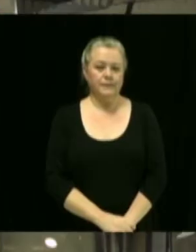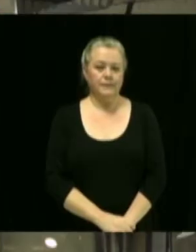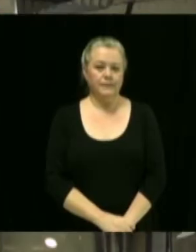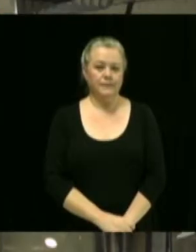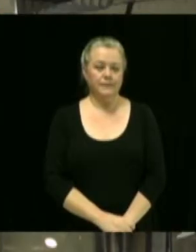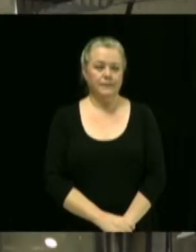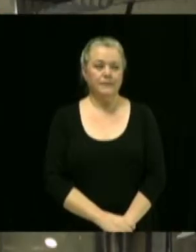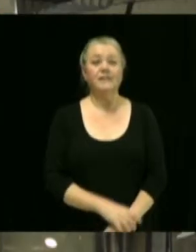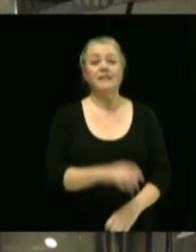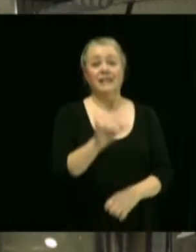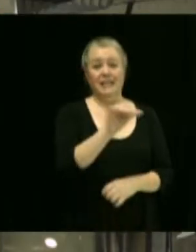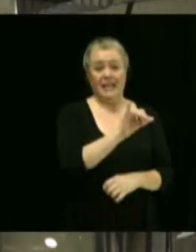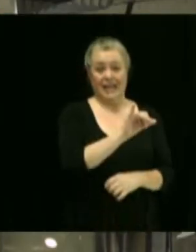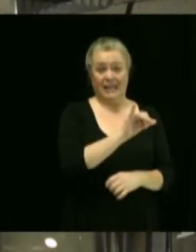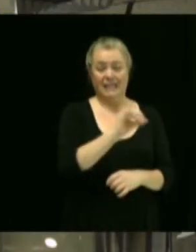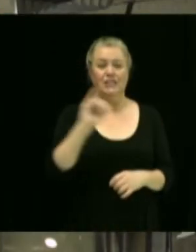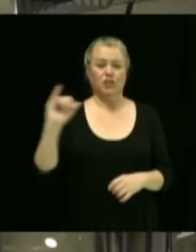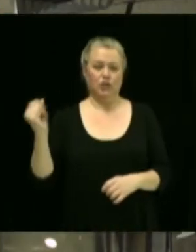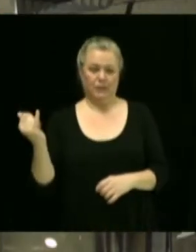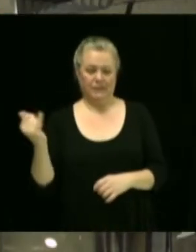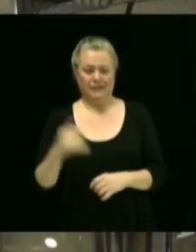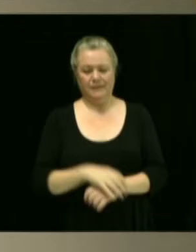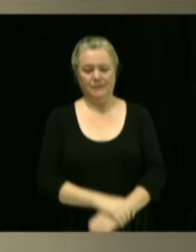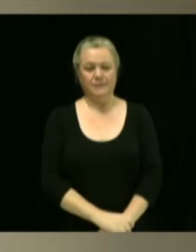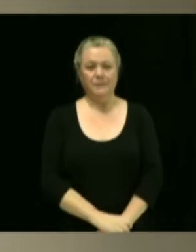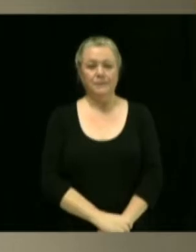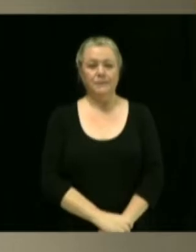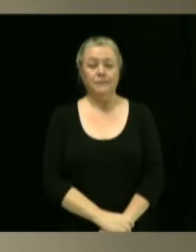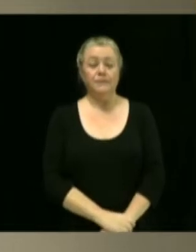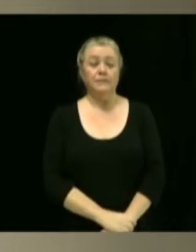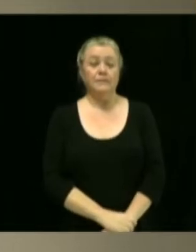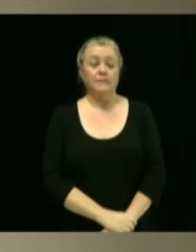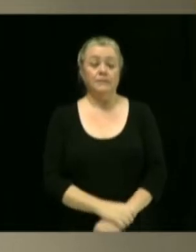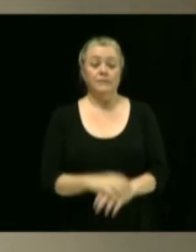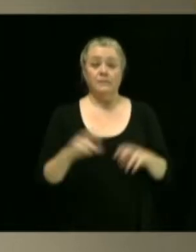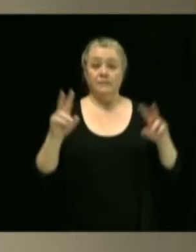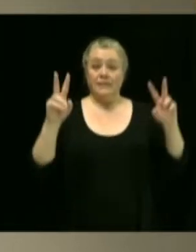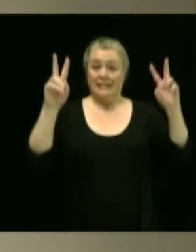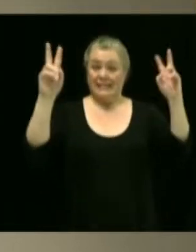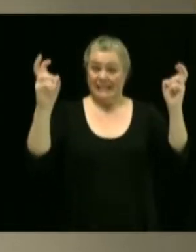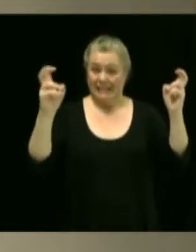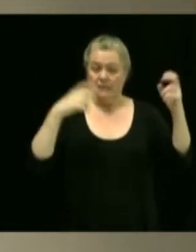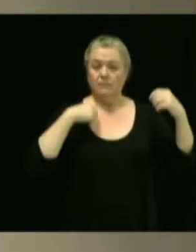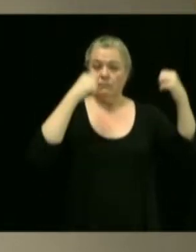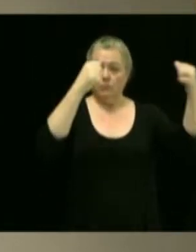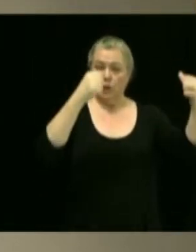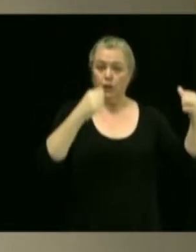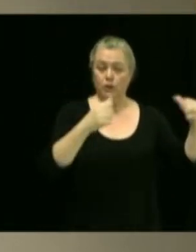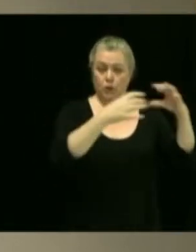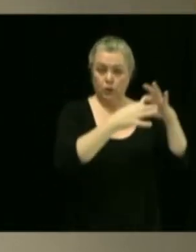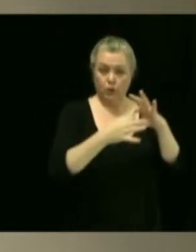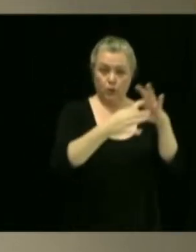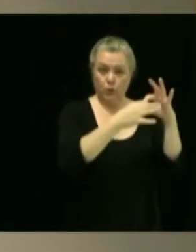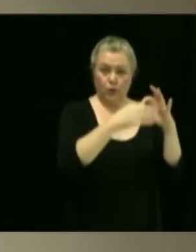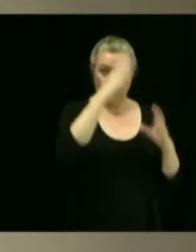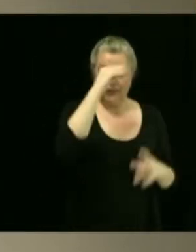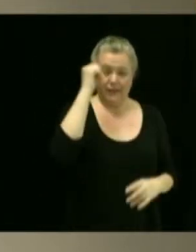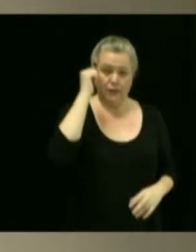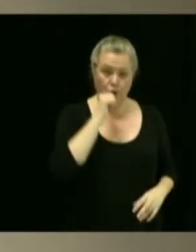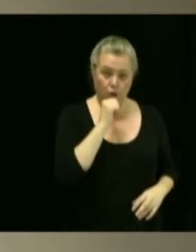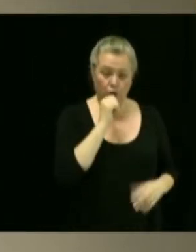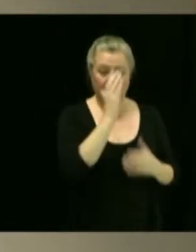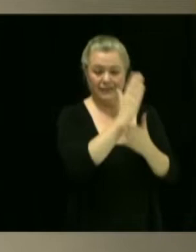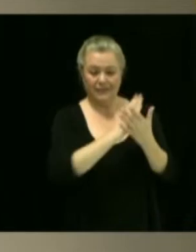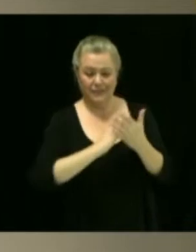Yannick Fréchette, James Casey. Modification du titre du poste de coordonnateur, coordonnatrice, division de l'évaluation.